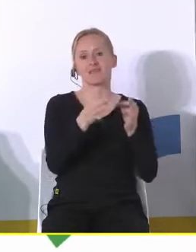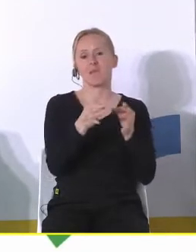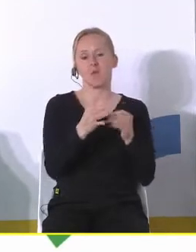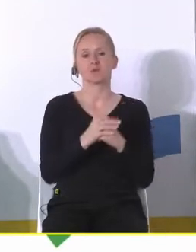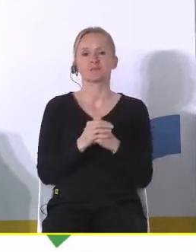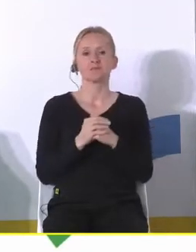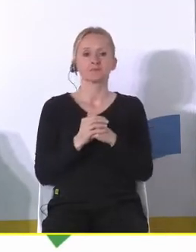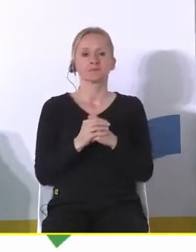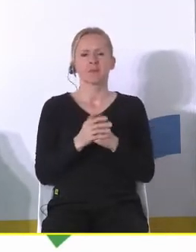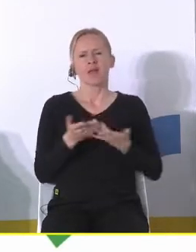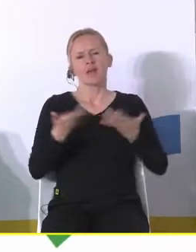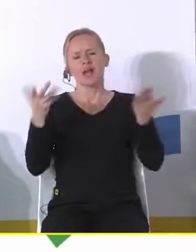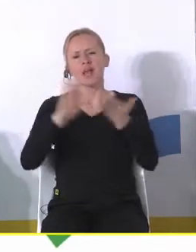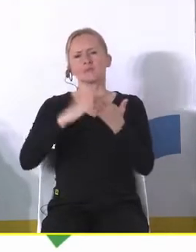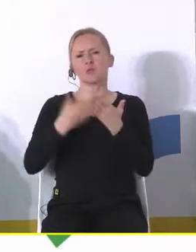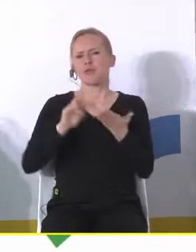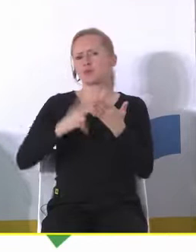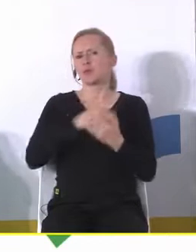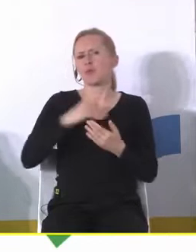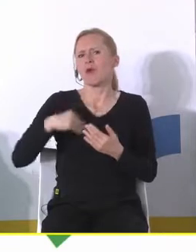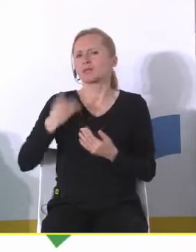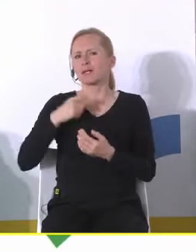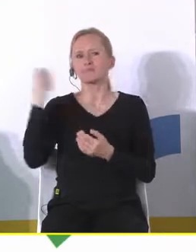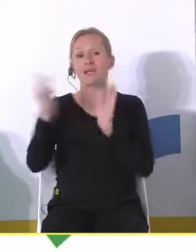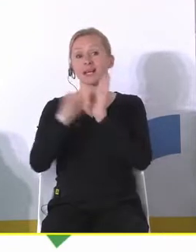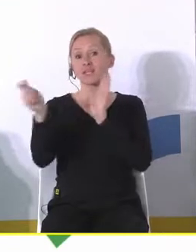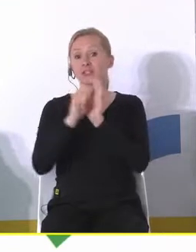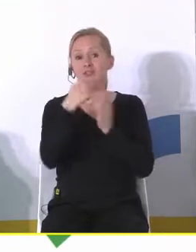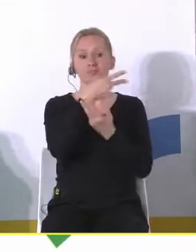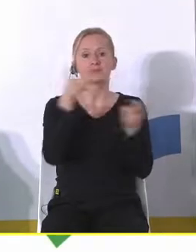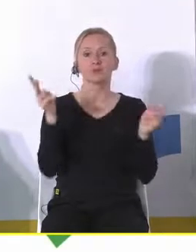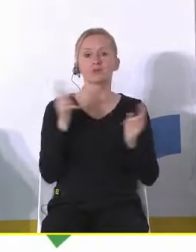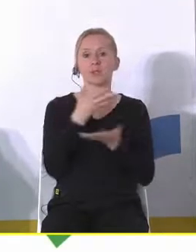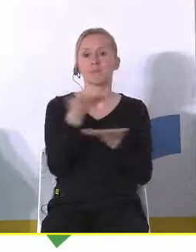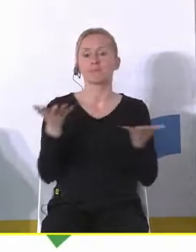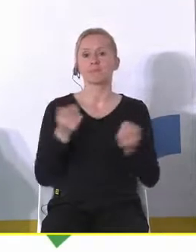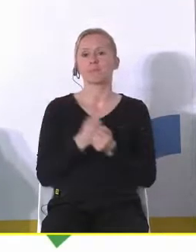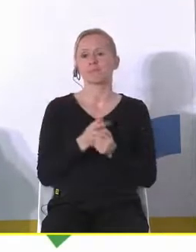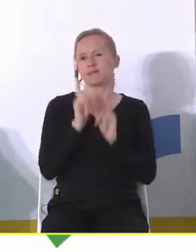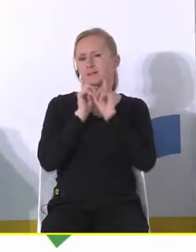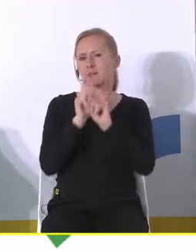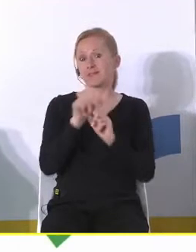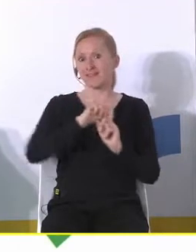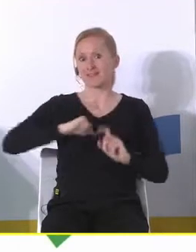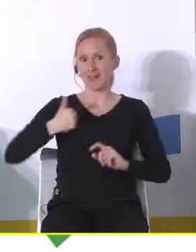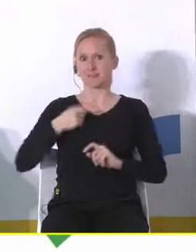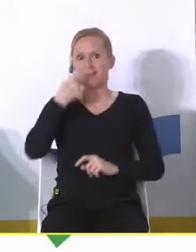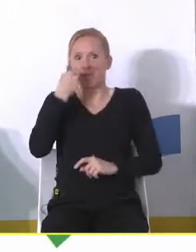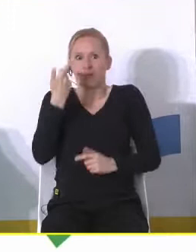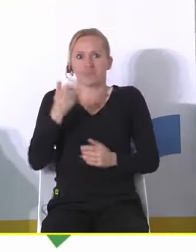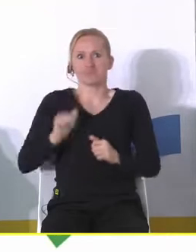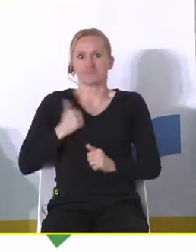podawać wiele ponieważ Polska jest jak się po niej pojeździ i to jest jeden z w sumie sam się stałem dumny